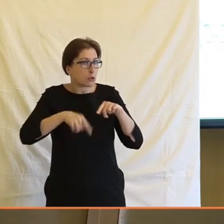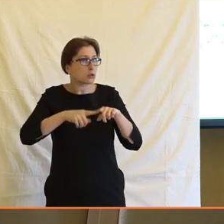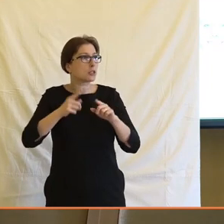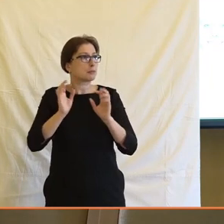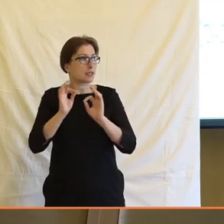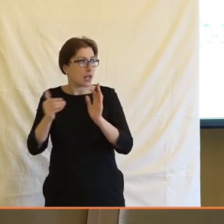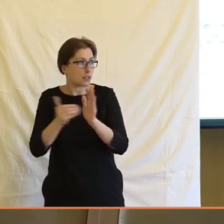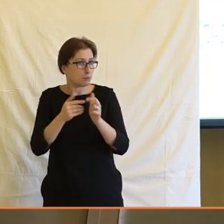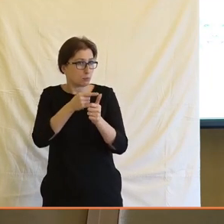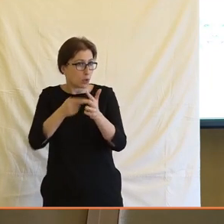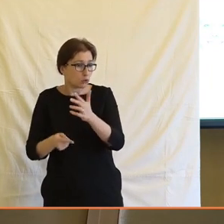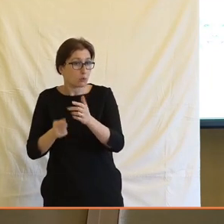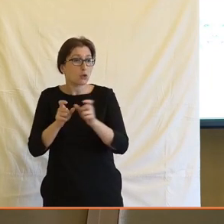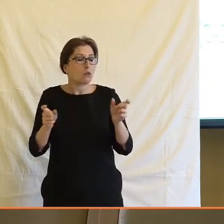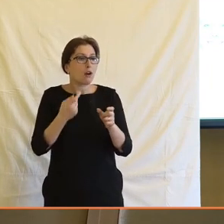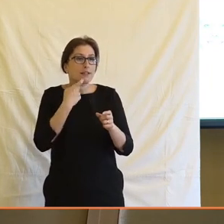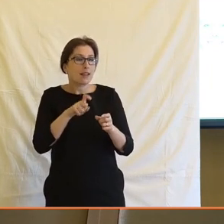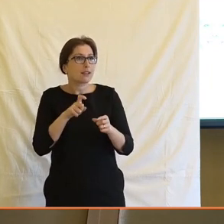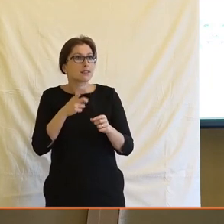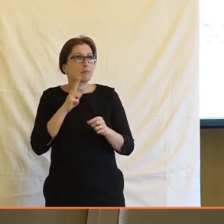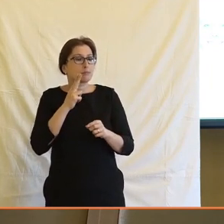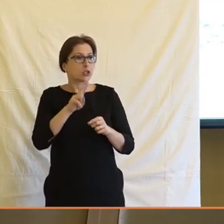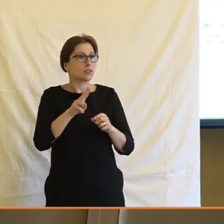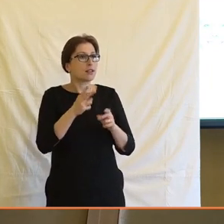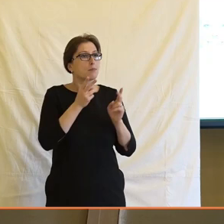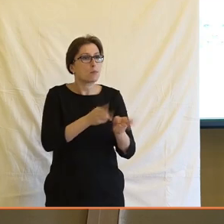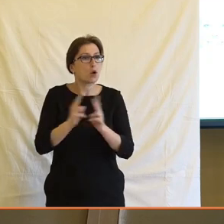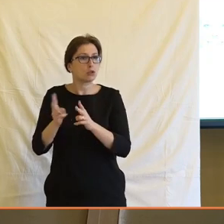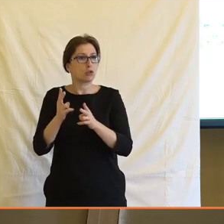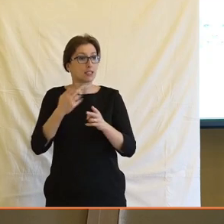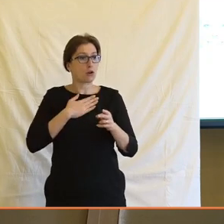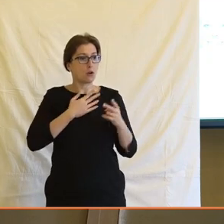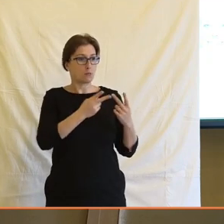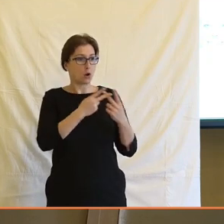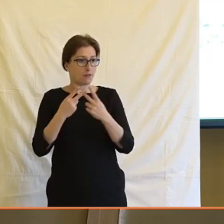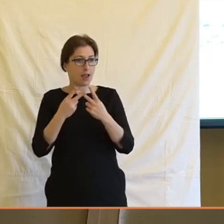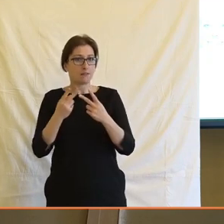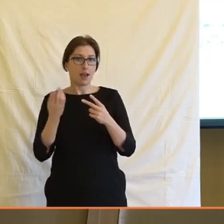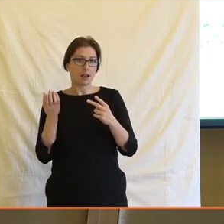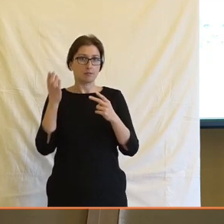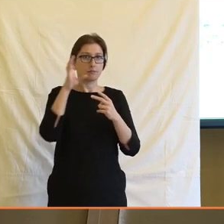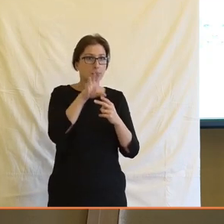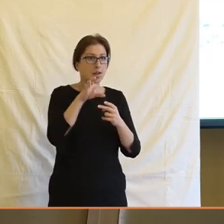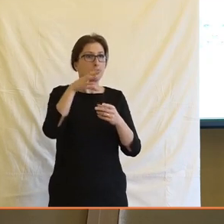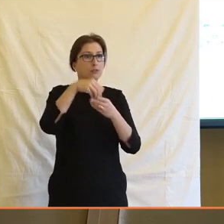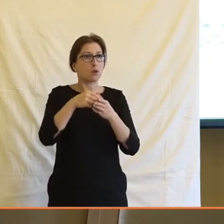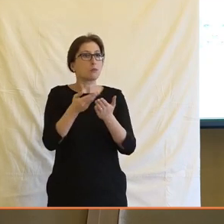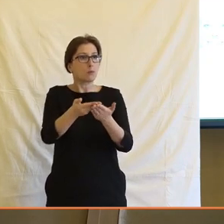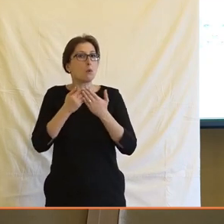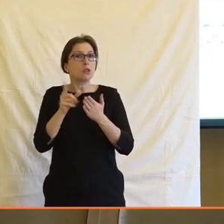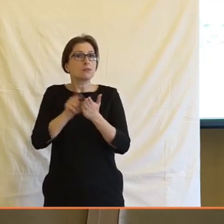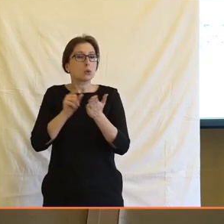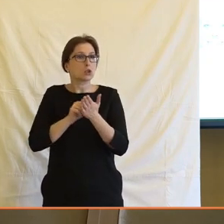potřebami, protože si nechtějí připouštět často realitu a možnost, že by právě tyto pomůcky potřebovaly. Neboli moje